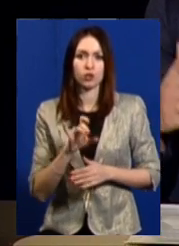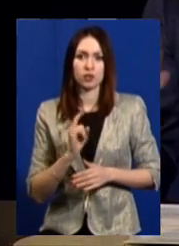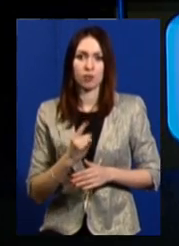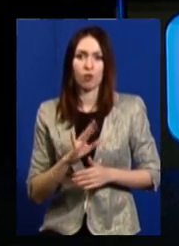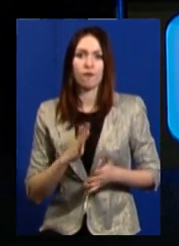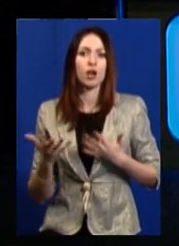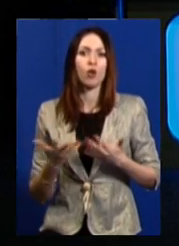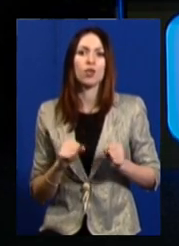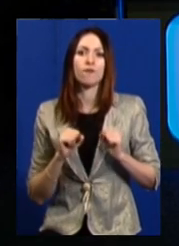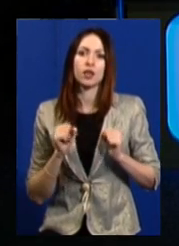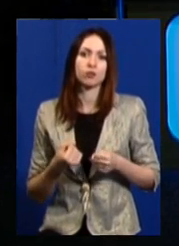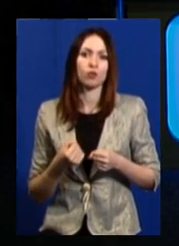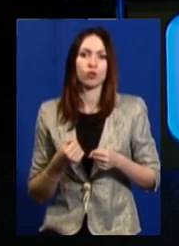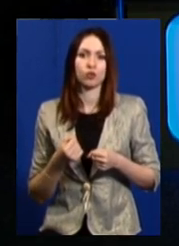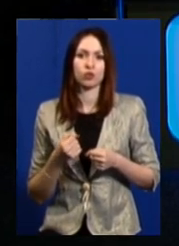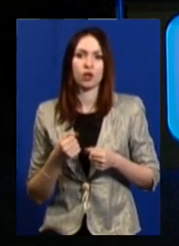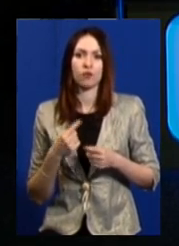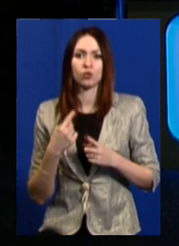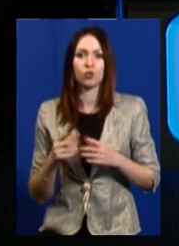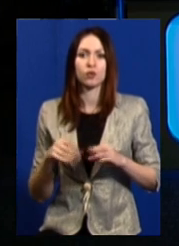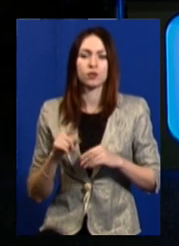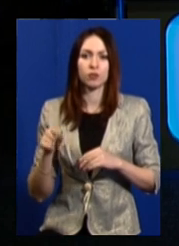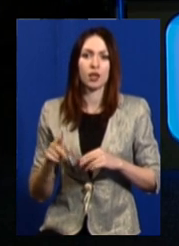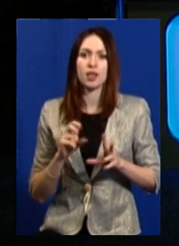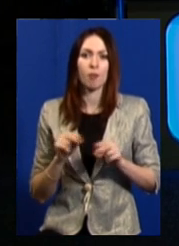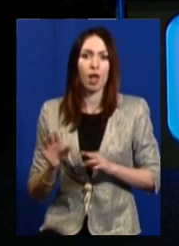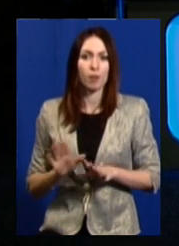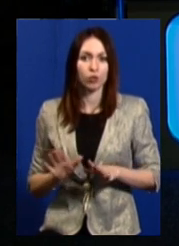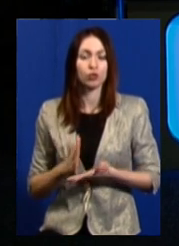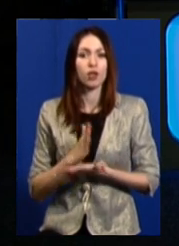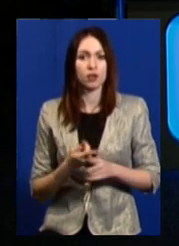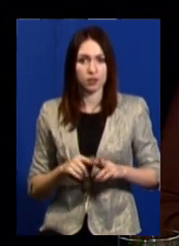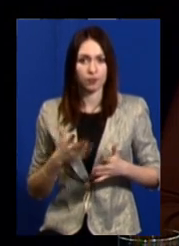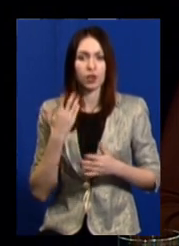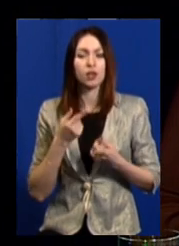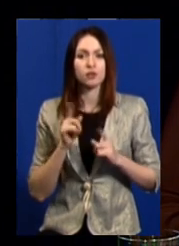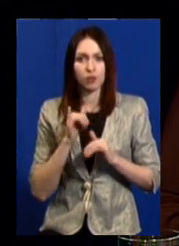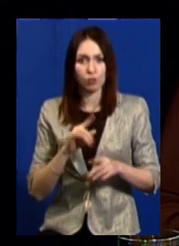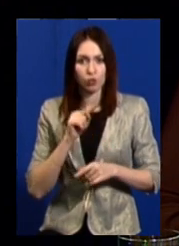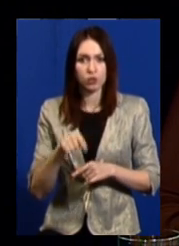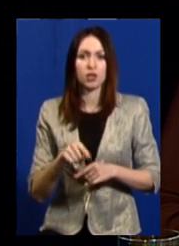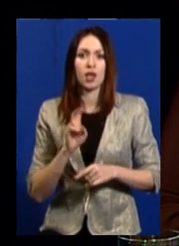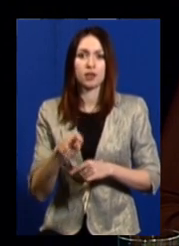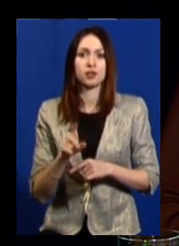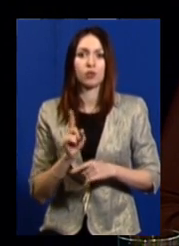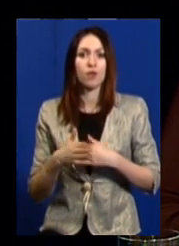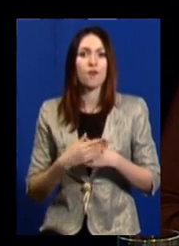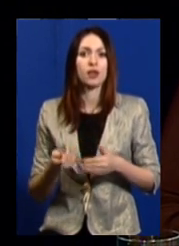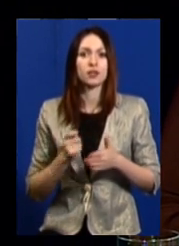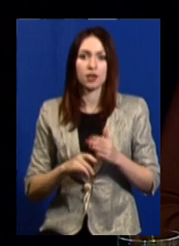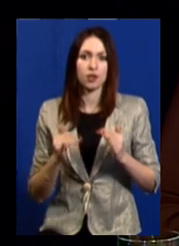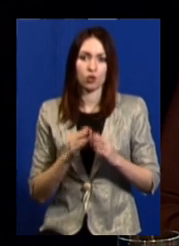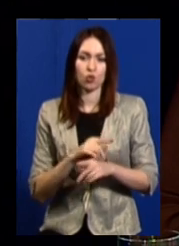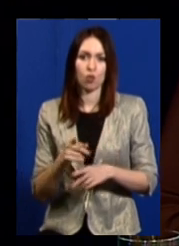якійсь, ймовірно, неблагополученій родині? Є такі ситуації, коли не можуть зайти, коли двері зачинені і вдома